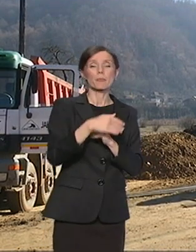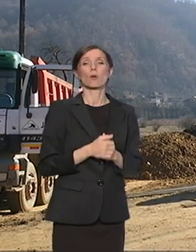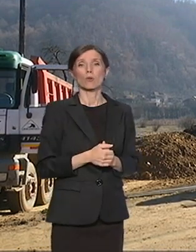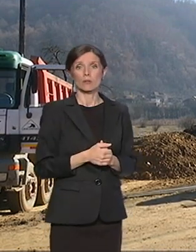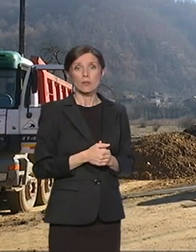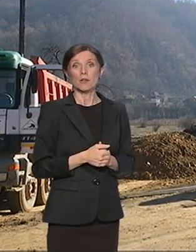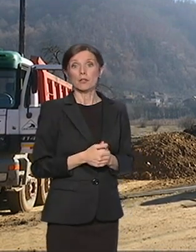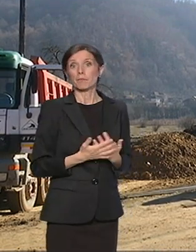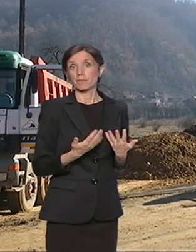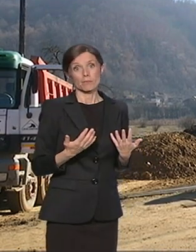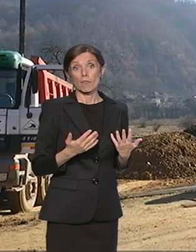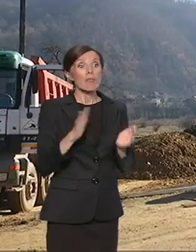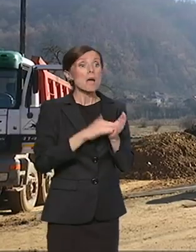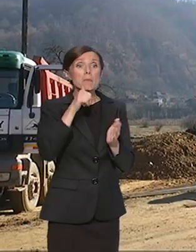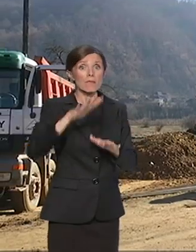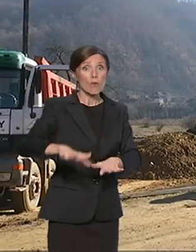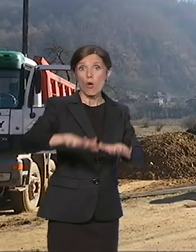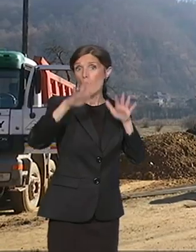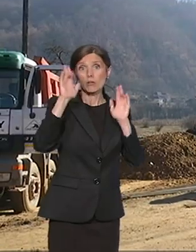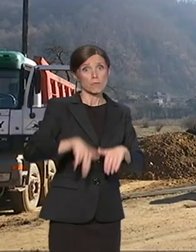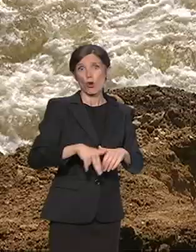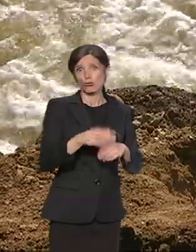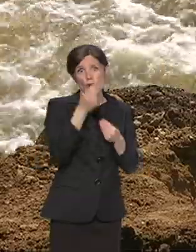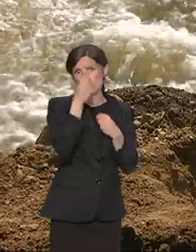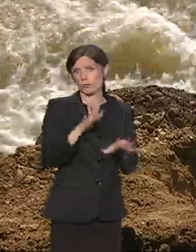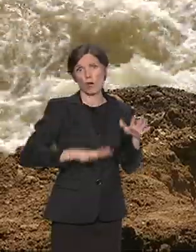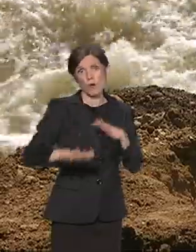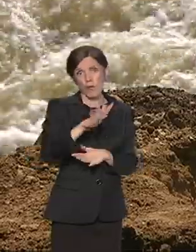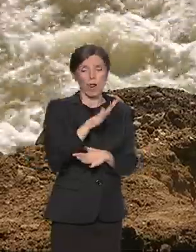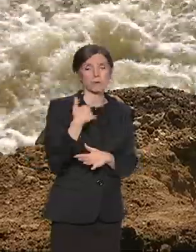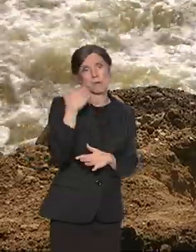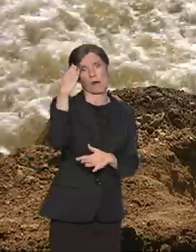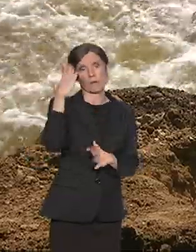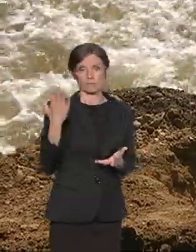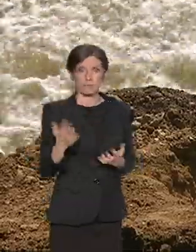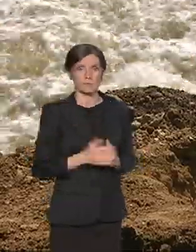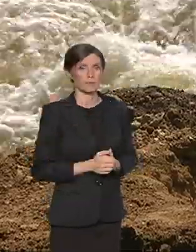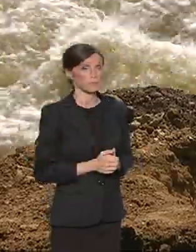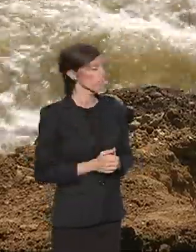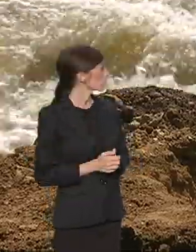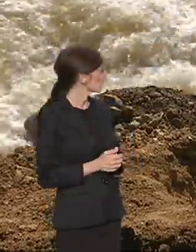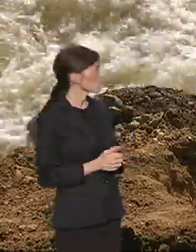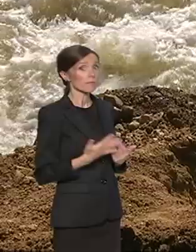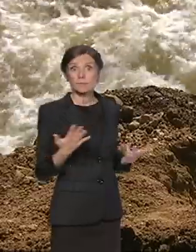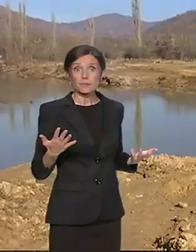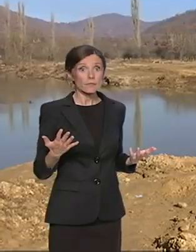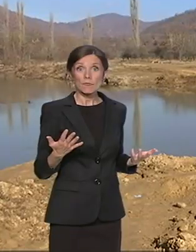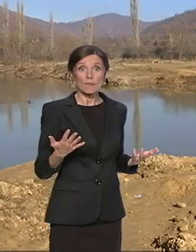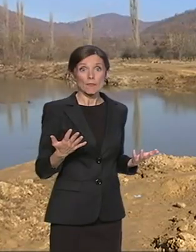I mogla je da dođe, sve da uništi. Ne može da uze kuleba, može da se razboli čovek, ne može.